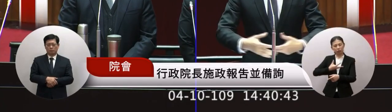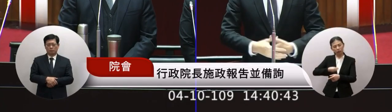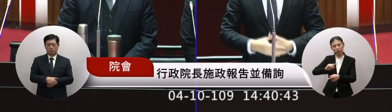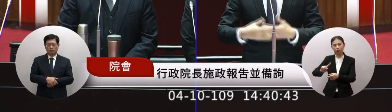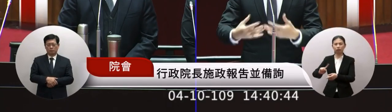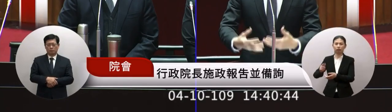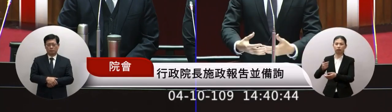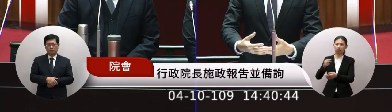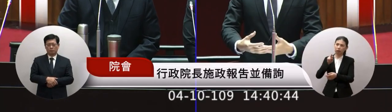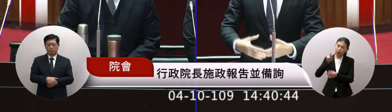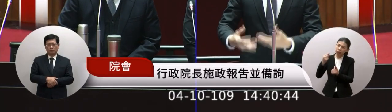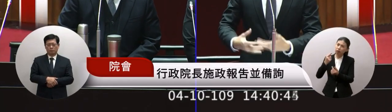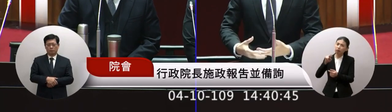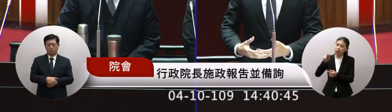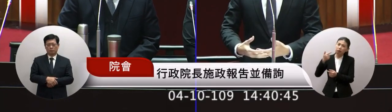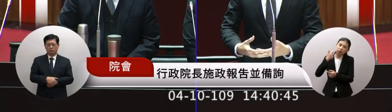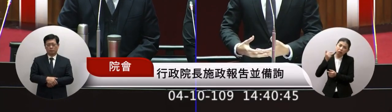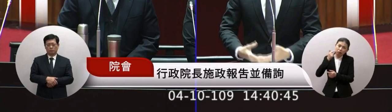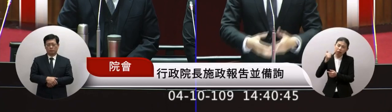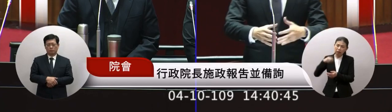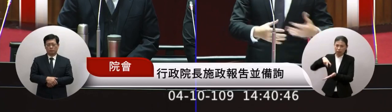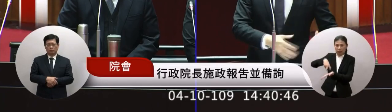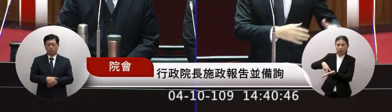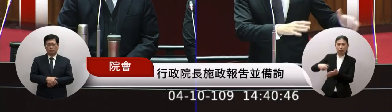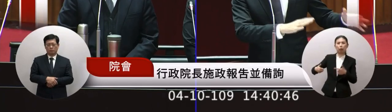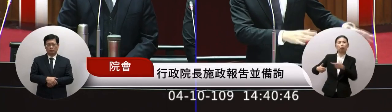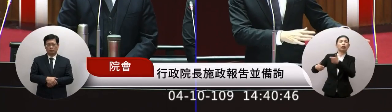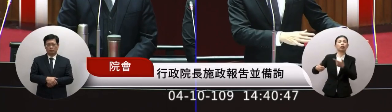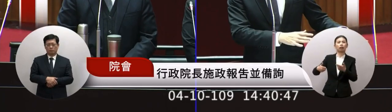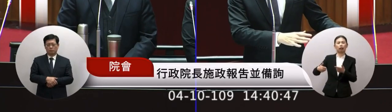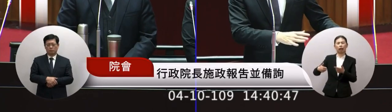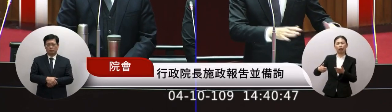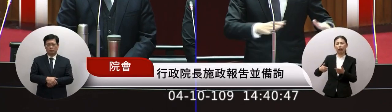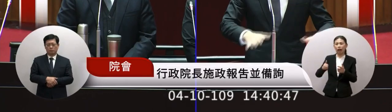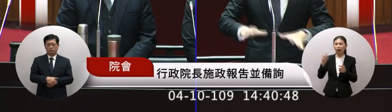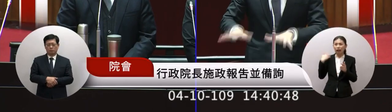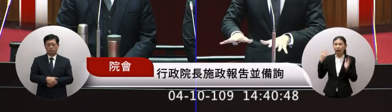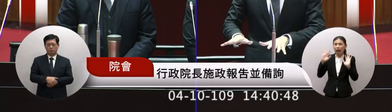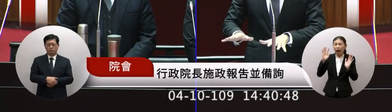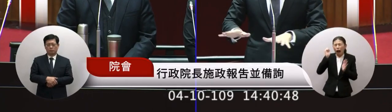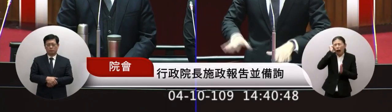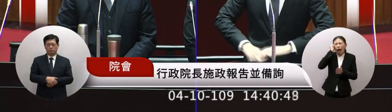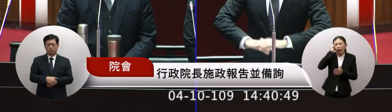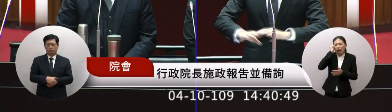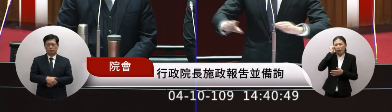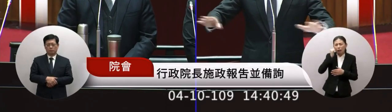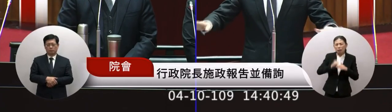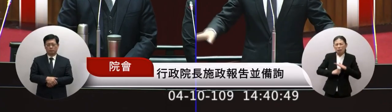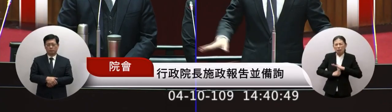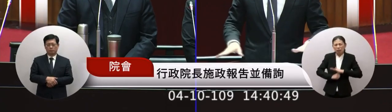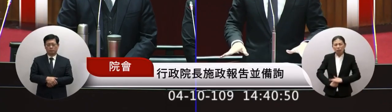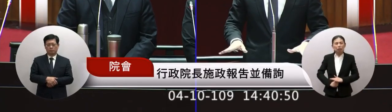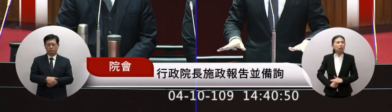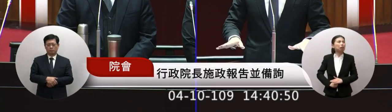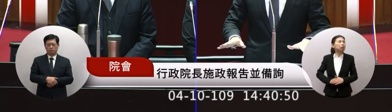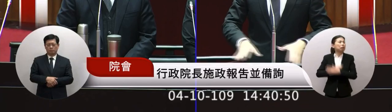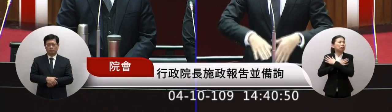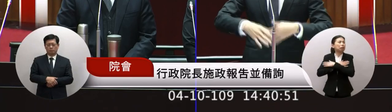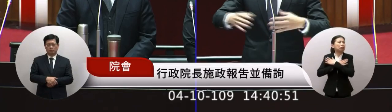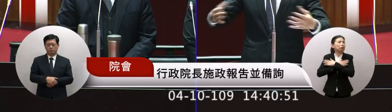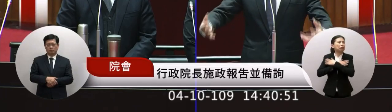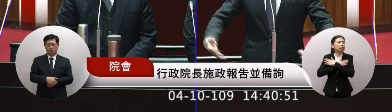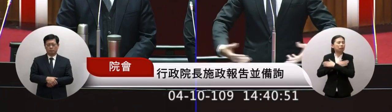他們的老婆興求參世一開始他年輕的時候他就動作沒事這樣